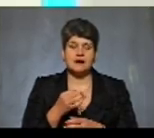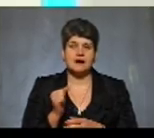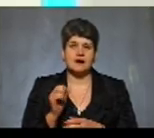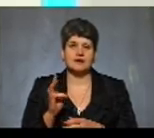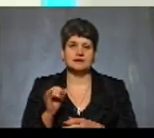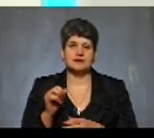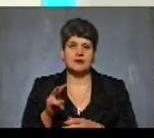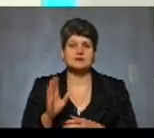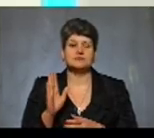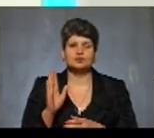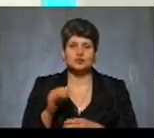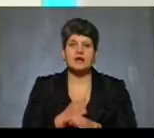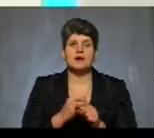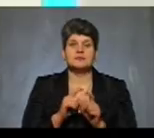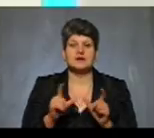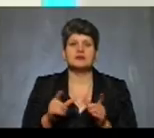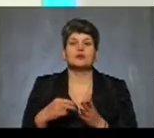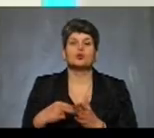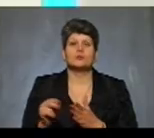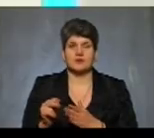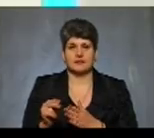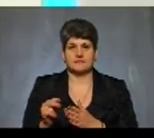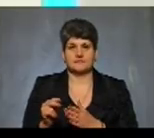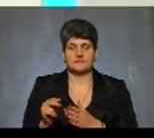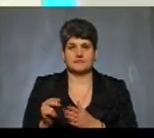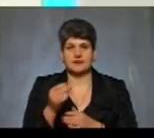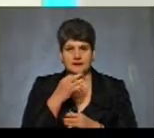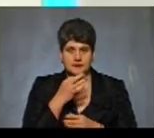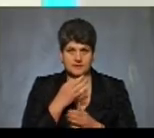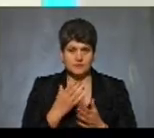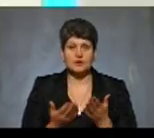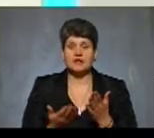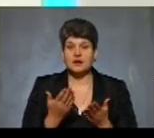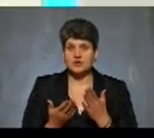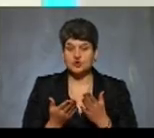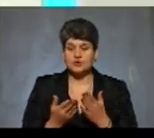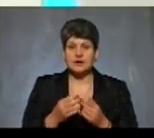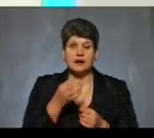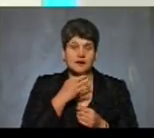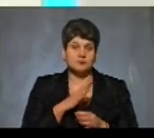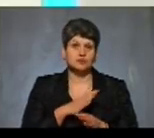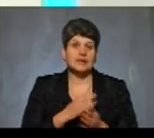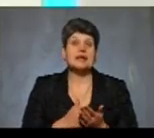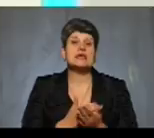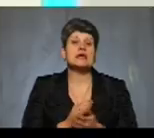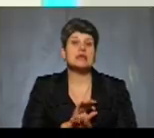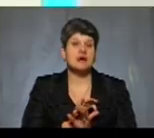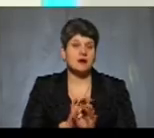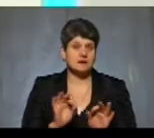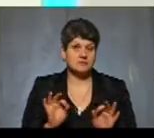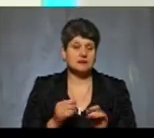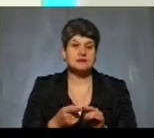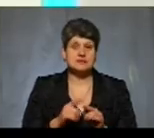суб'єкт господарювання, в якому було придбано цей лікарський засіб. Якщо ж лікарський засіб виявиться якісним, це буде за